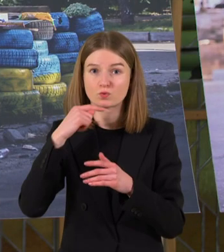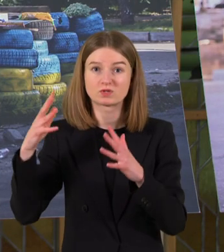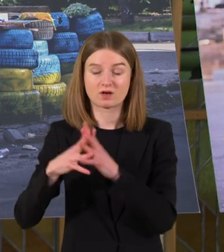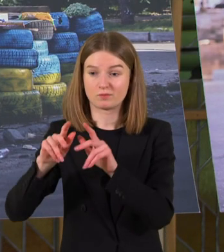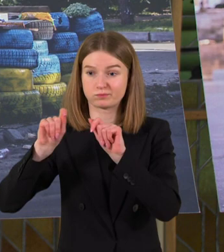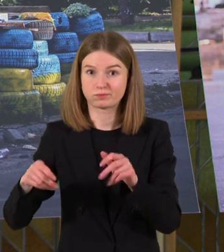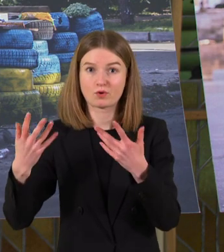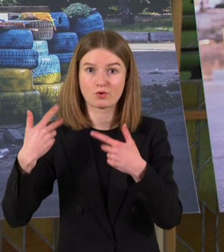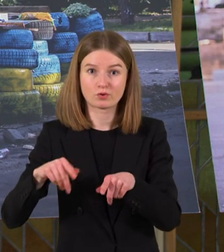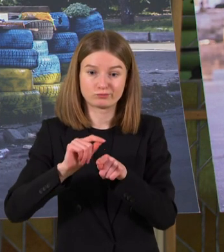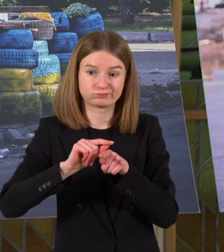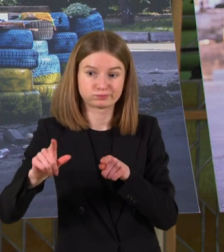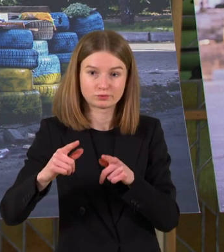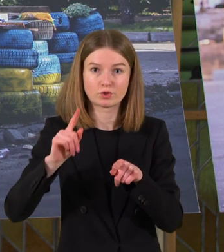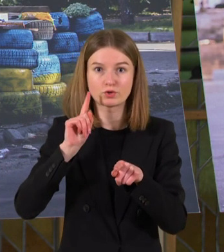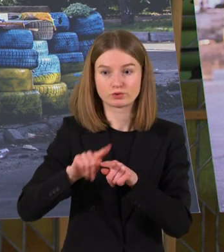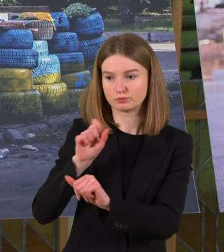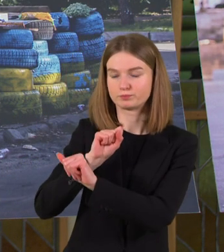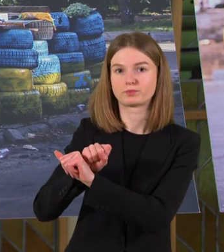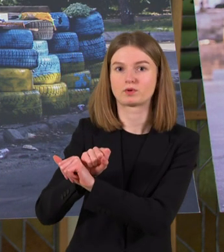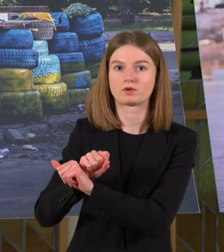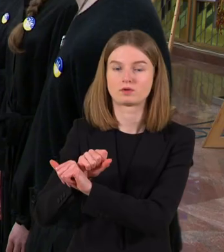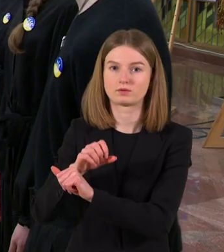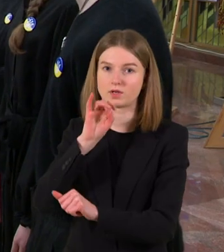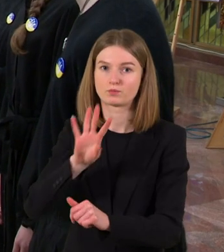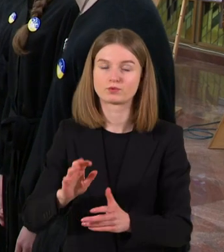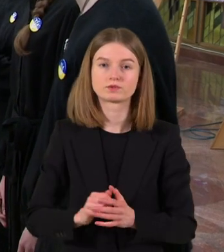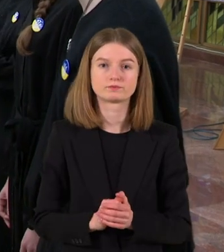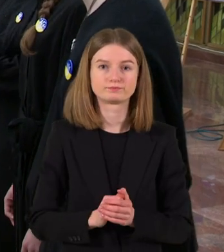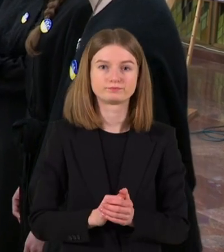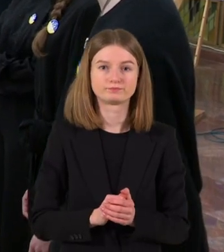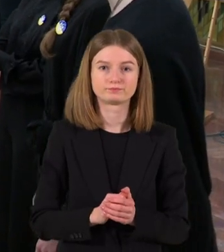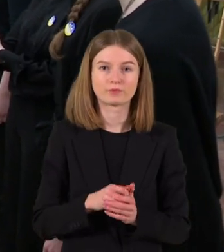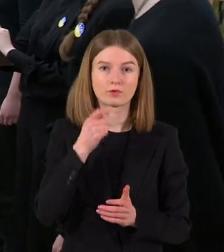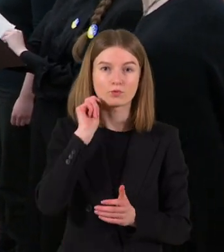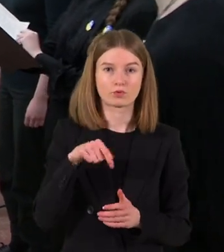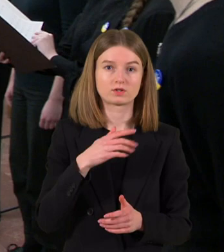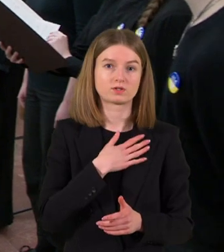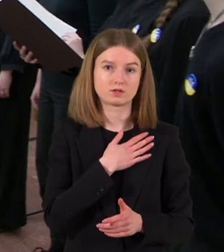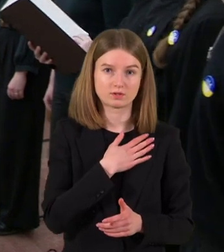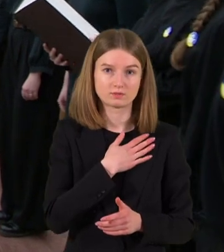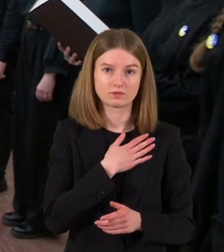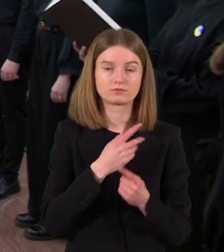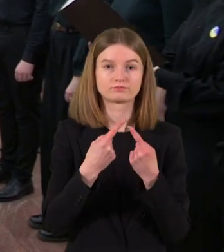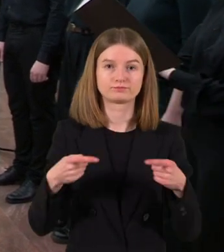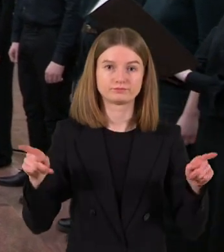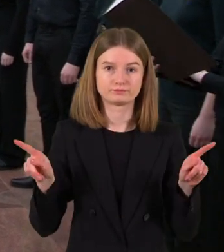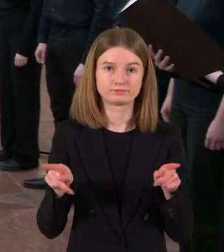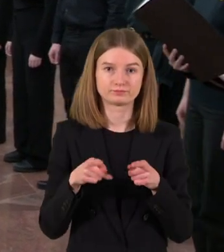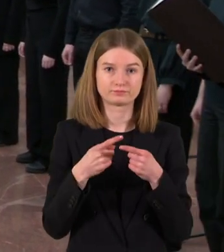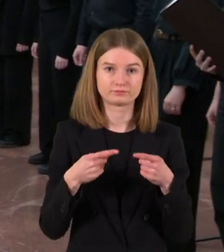Du šveitilo my položinsą